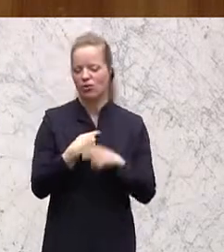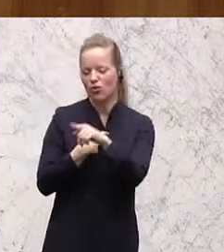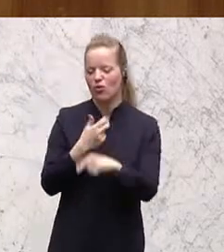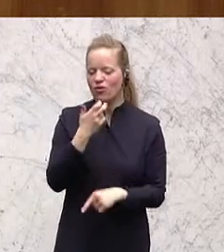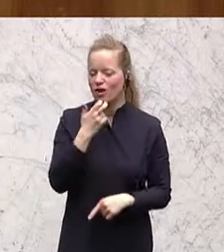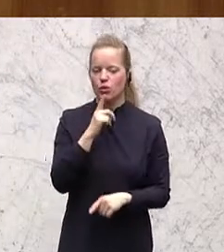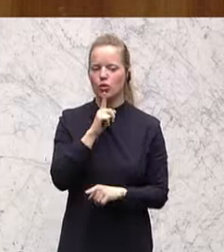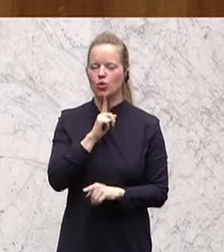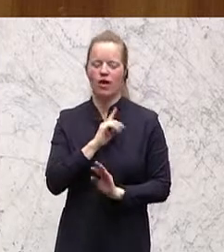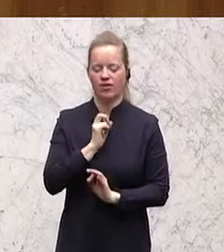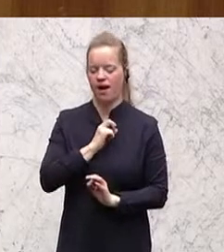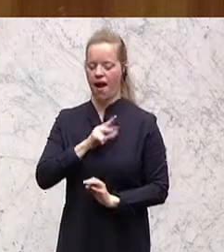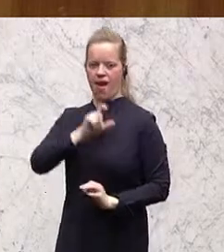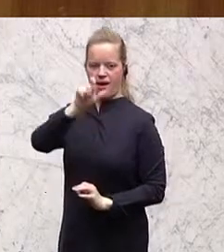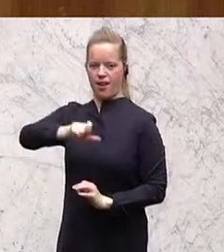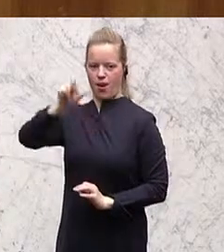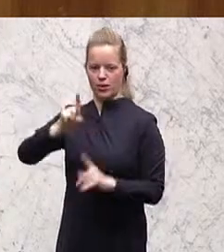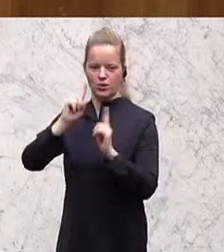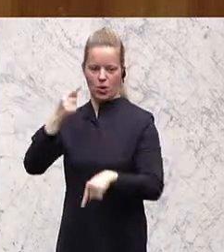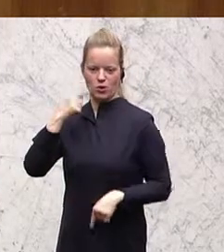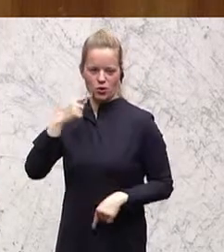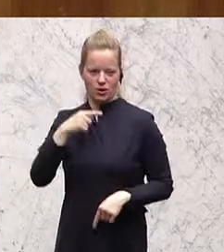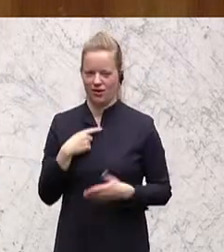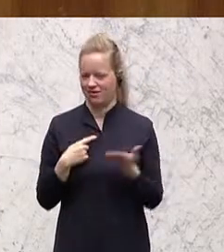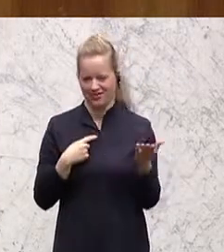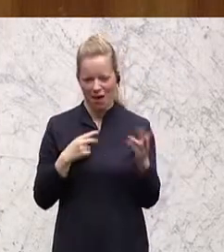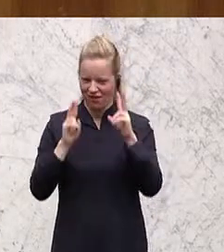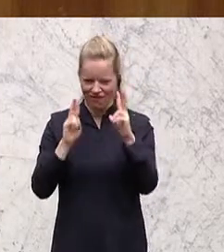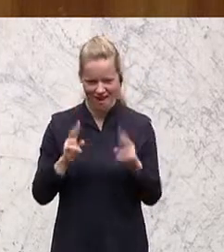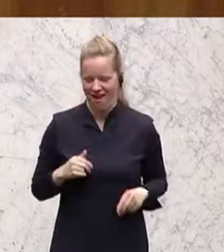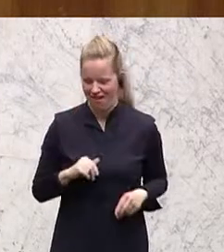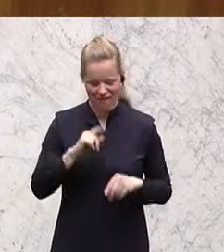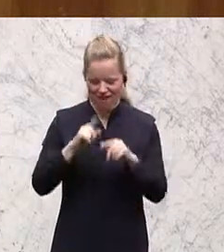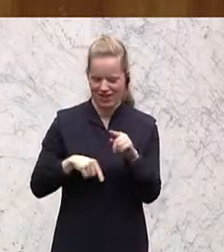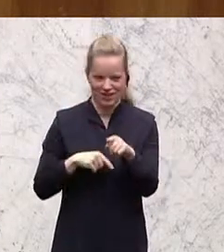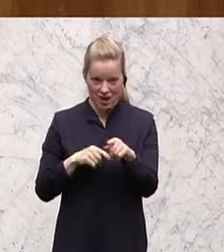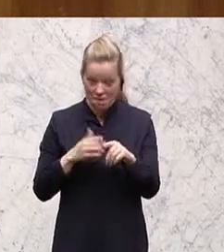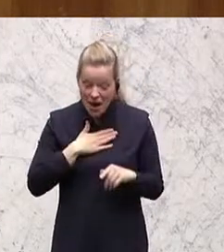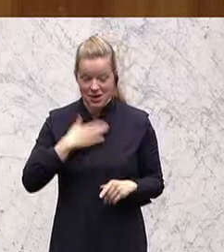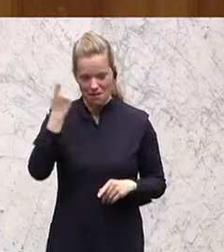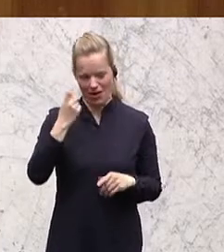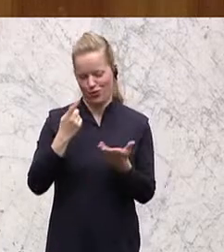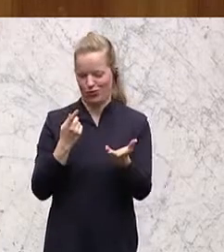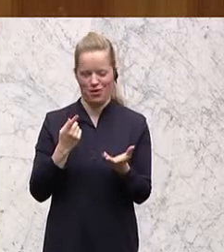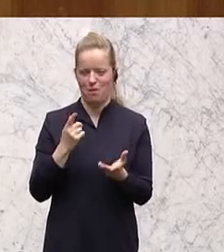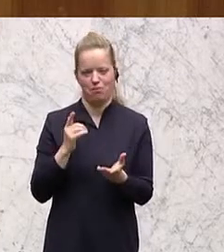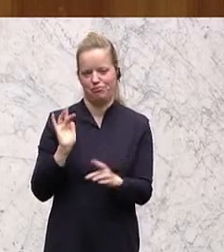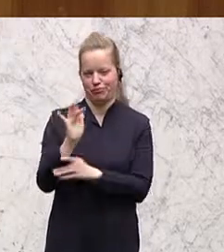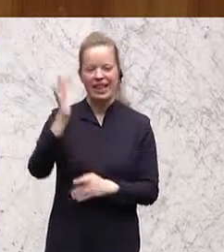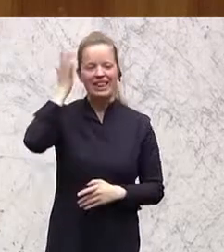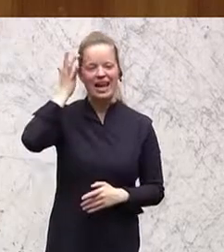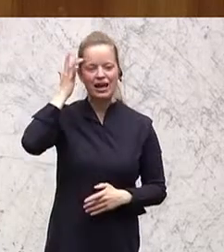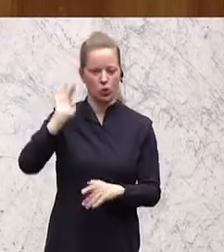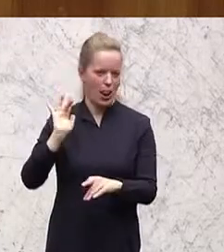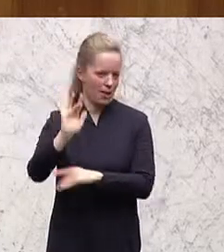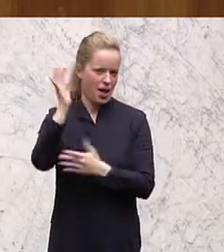Reichen studieren können. Mit solchen Aussagen diskreditiert man sich selbst, das ist eine intellektuelle Beleidigung meiner Meinung nach. Was ihr